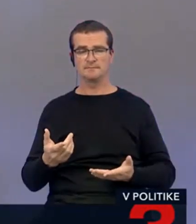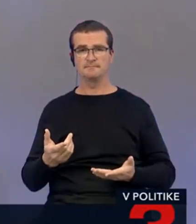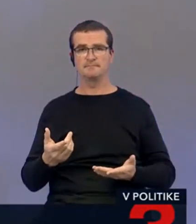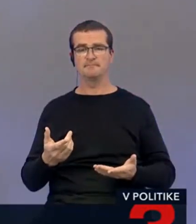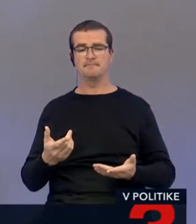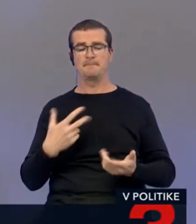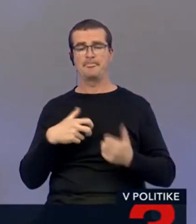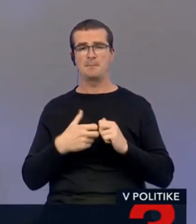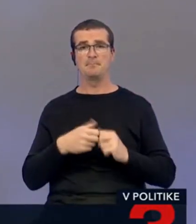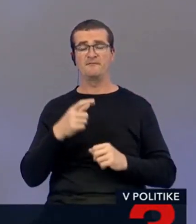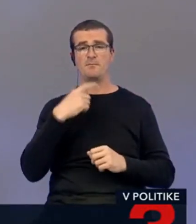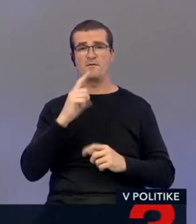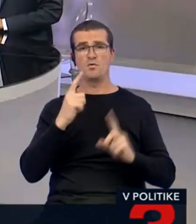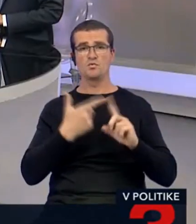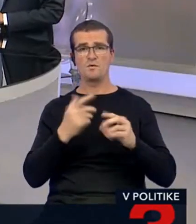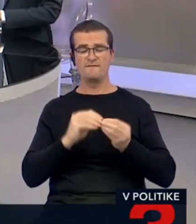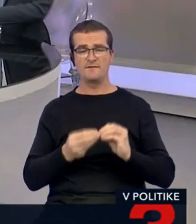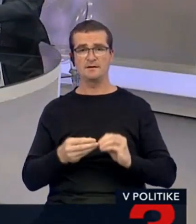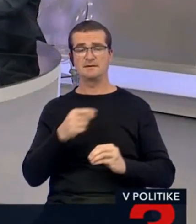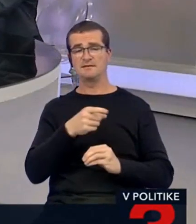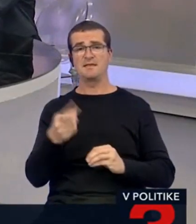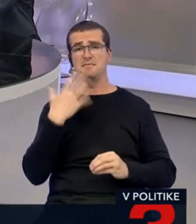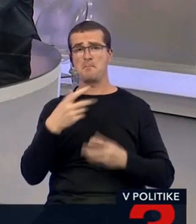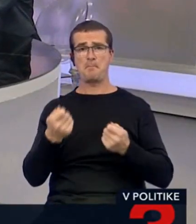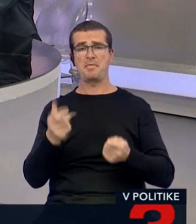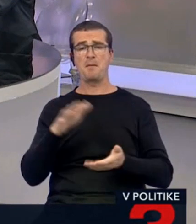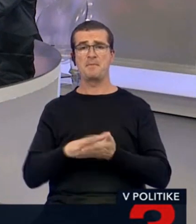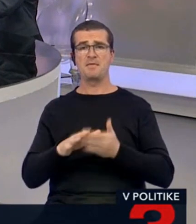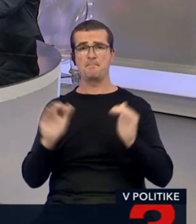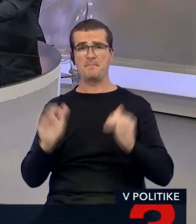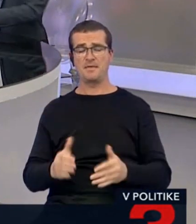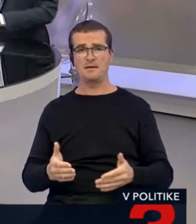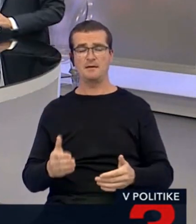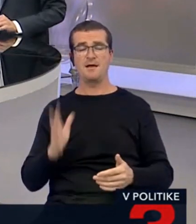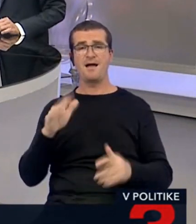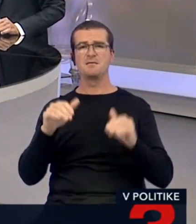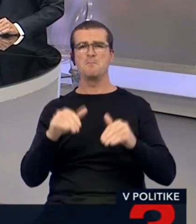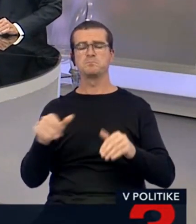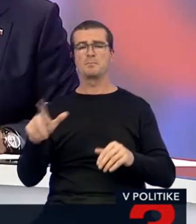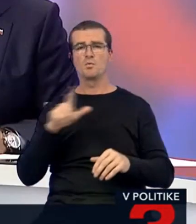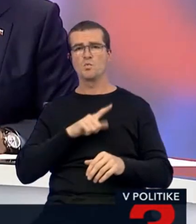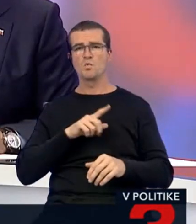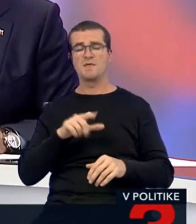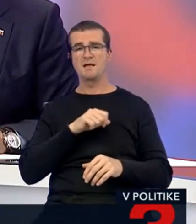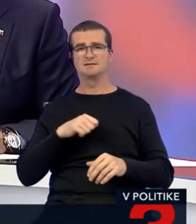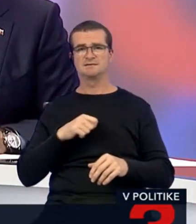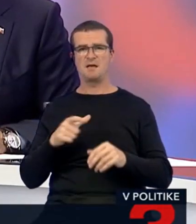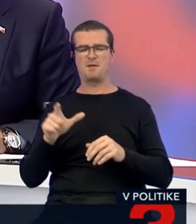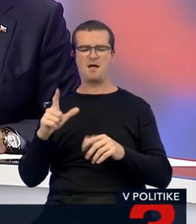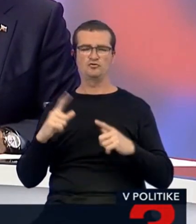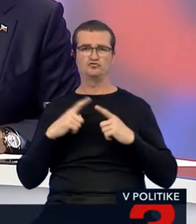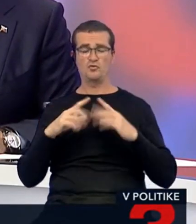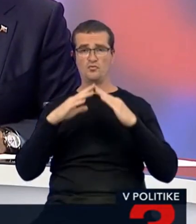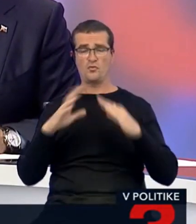že to sú problémy. A vy poviete druhú vec, že veď tí, čo nemajú peniaze, tak minajú menej. Aj tá babka, chudiatko, čo sama žije v nejakom dome,